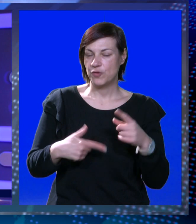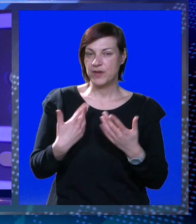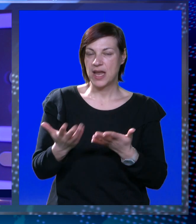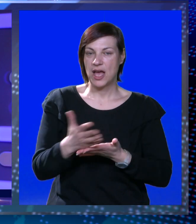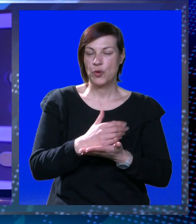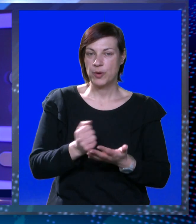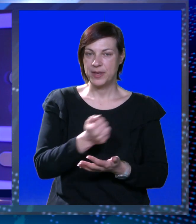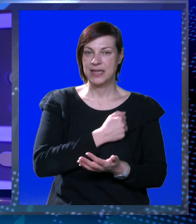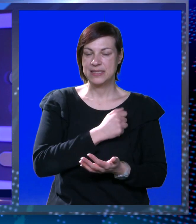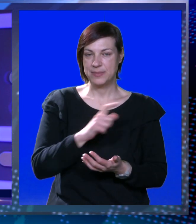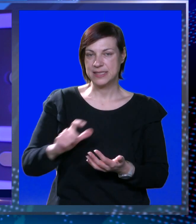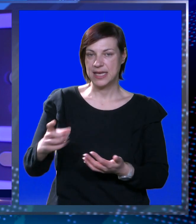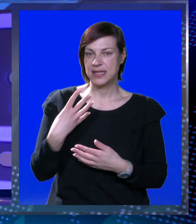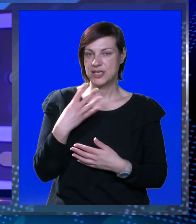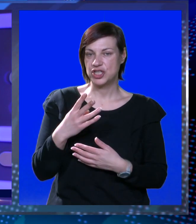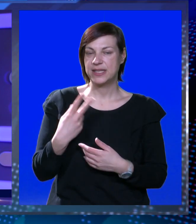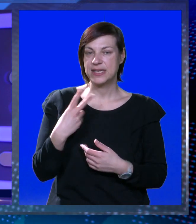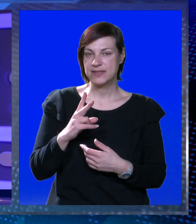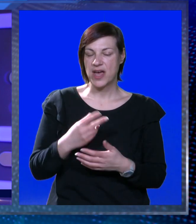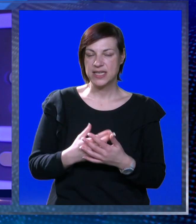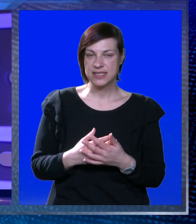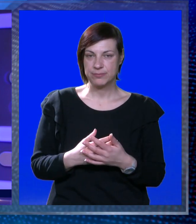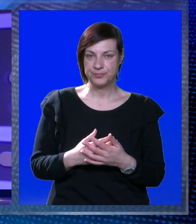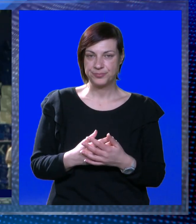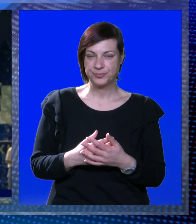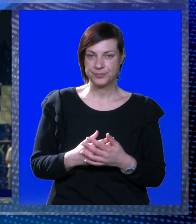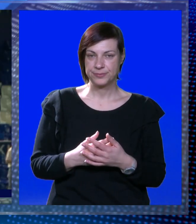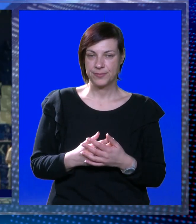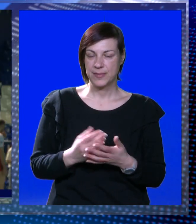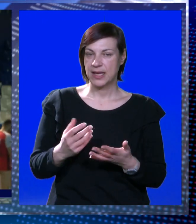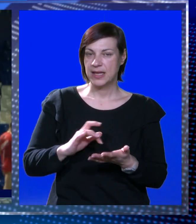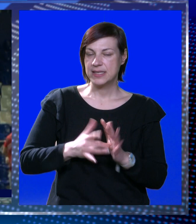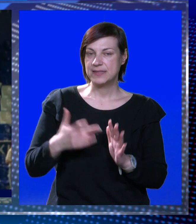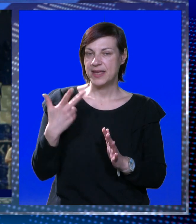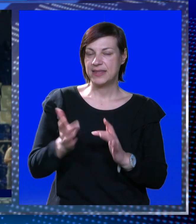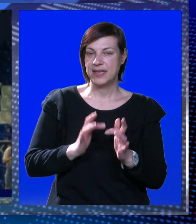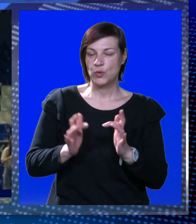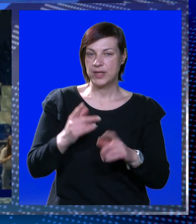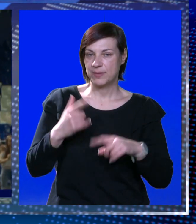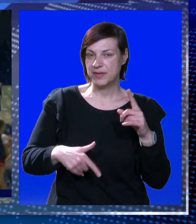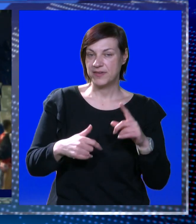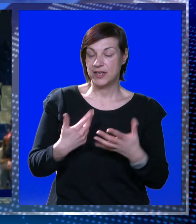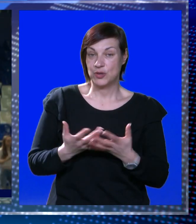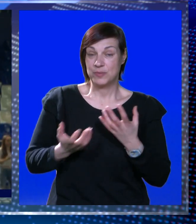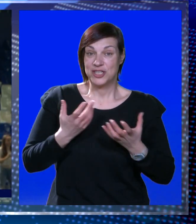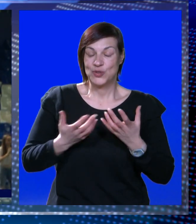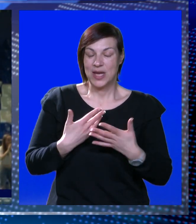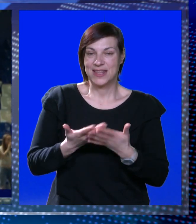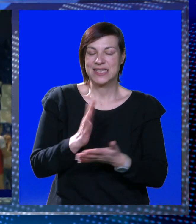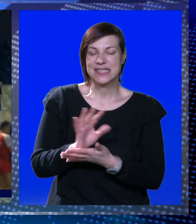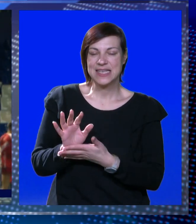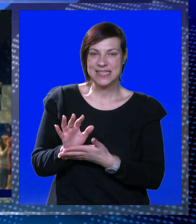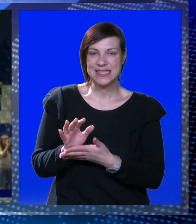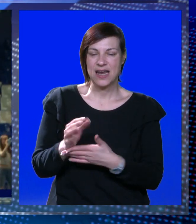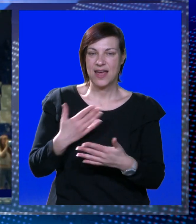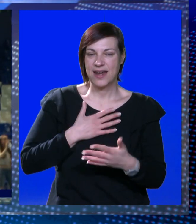finalu sladali Splitski Jadran 14-12. Sve tri utakmice ovog finalnog turnira su bile šokantne i s te